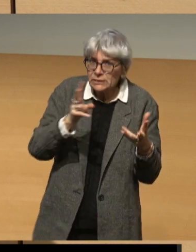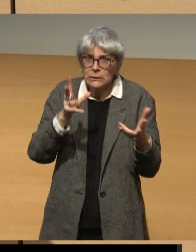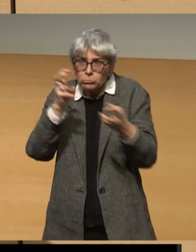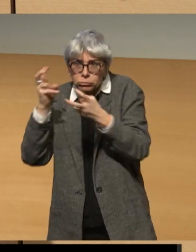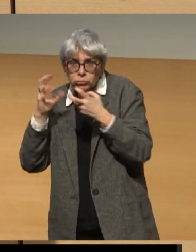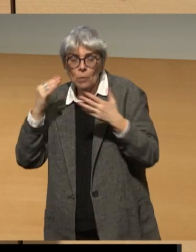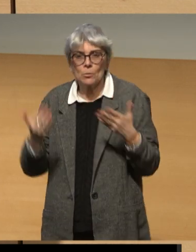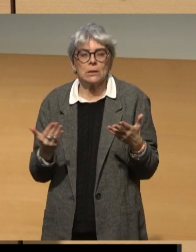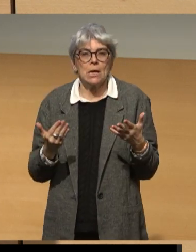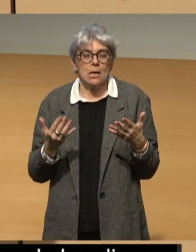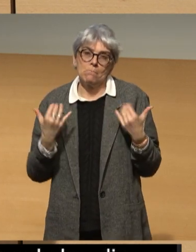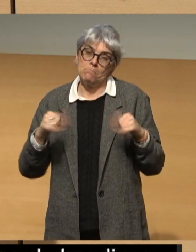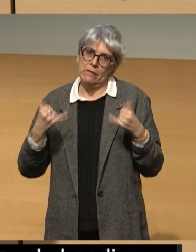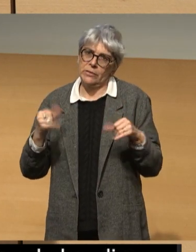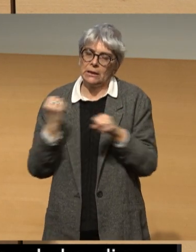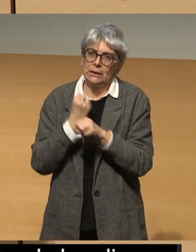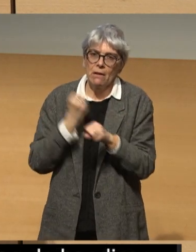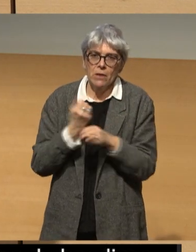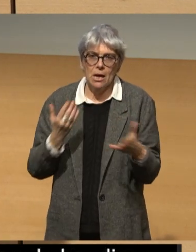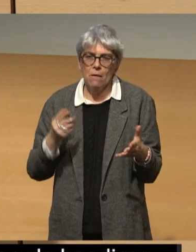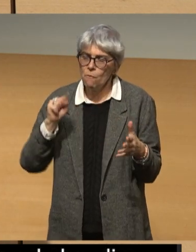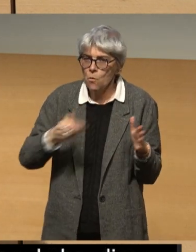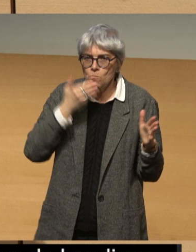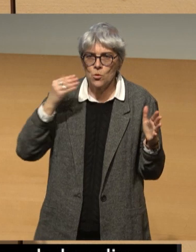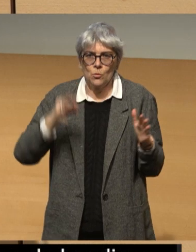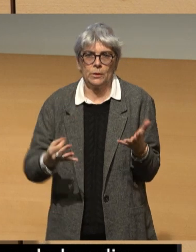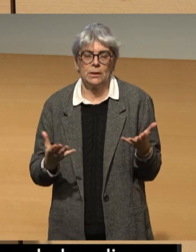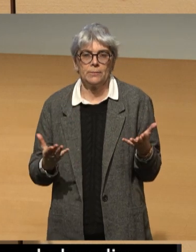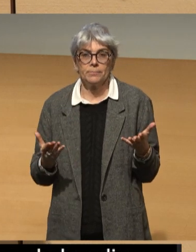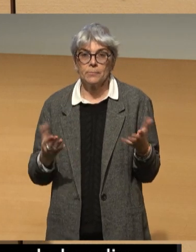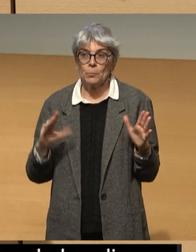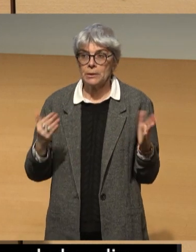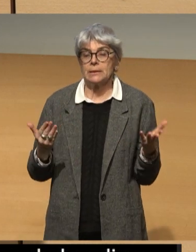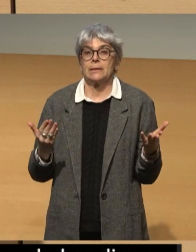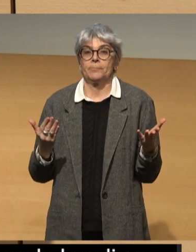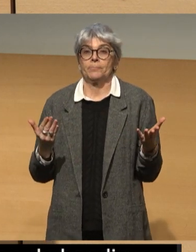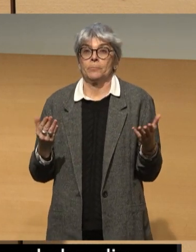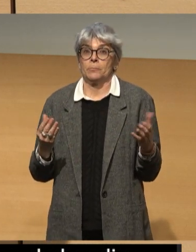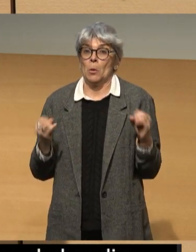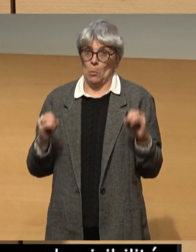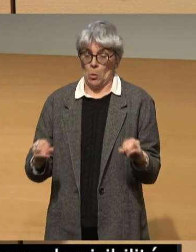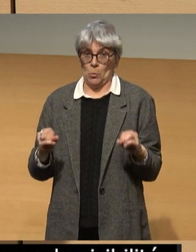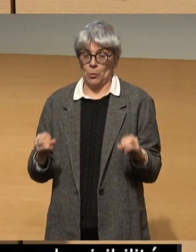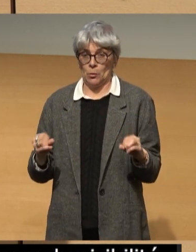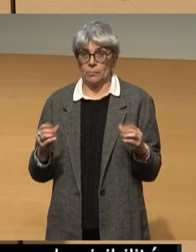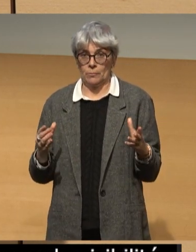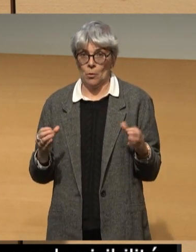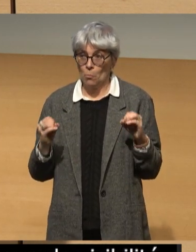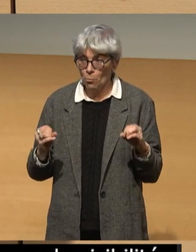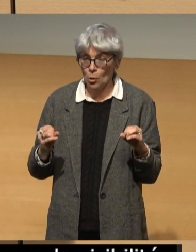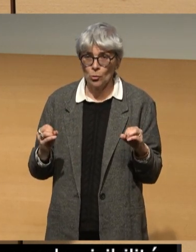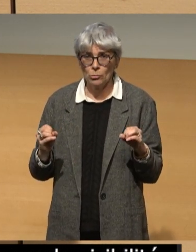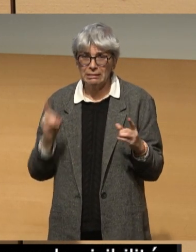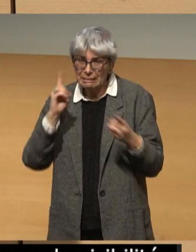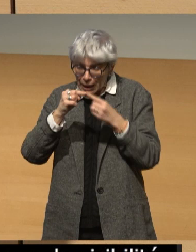Nous avons encore beaucoup à faire. Nous avons à faire mieux et nous avons une occasion de pouvoir porter tous